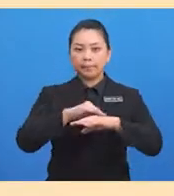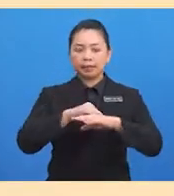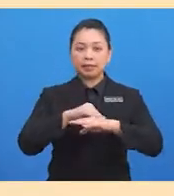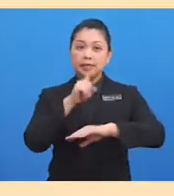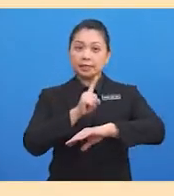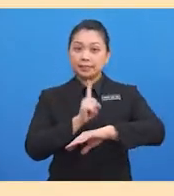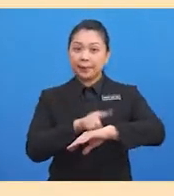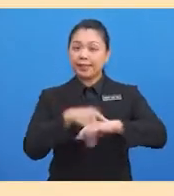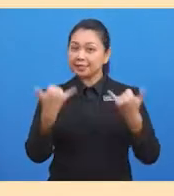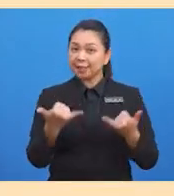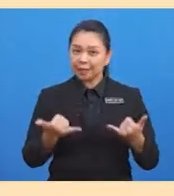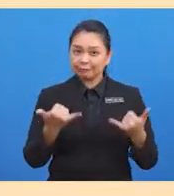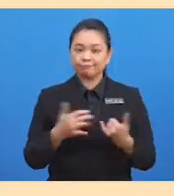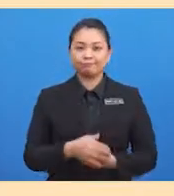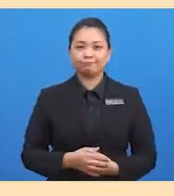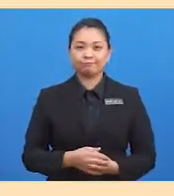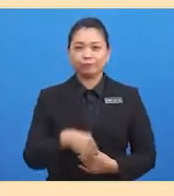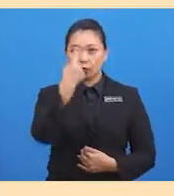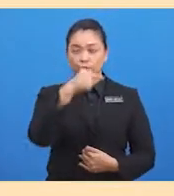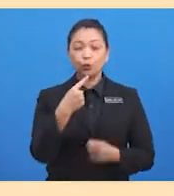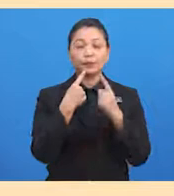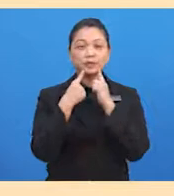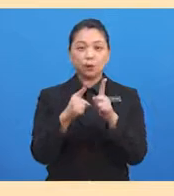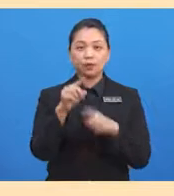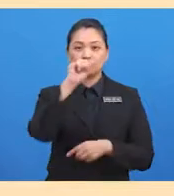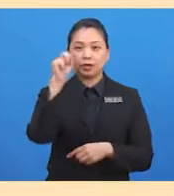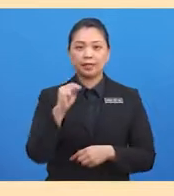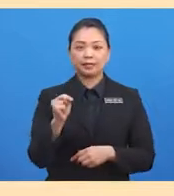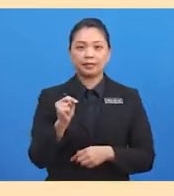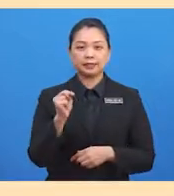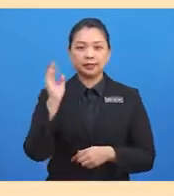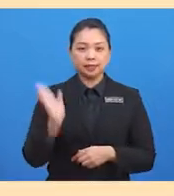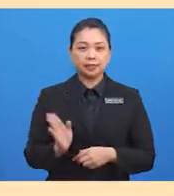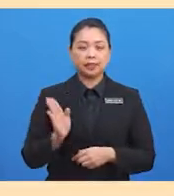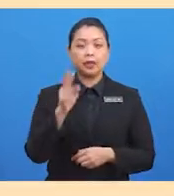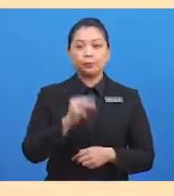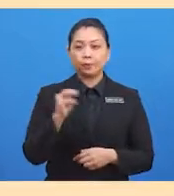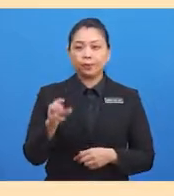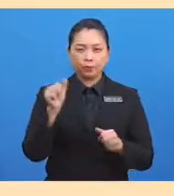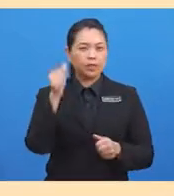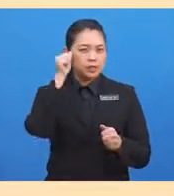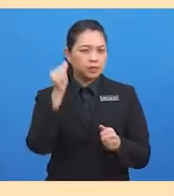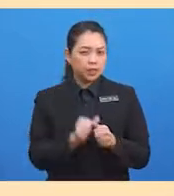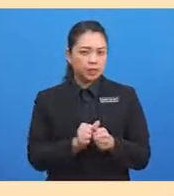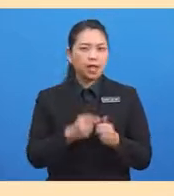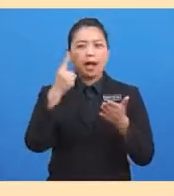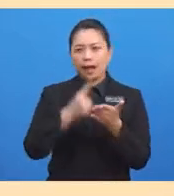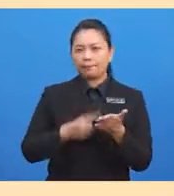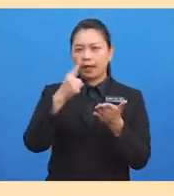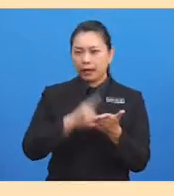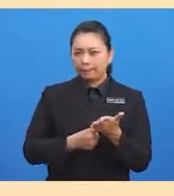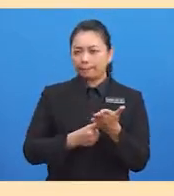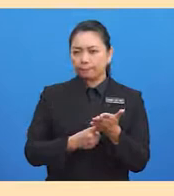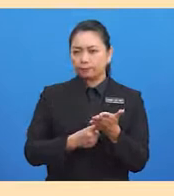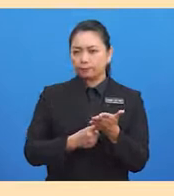Untuk menjawab soalan ini, murid-murid boleh cuba ingat balik apakah hidangan sayur yang ibu pernah